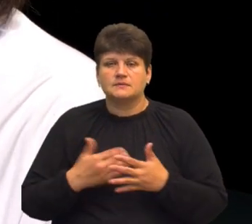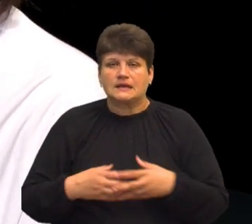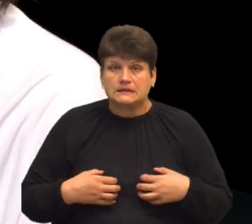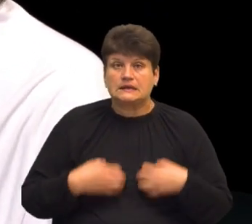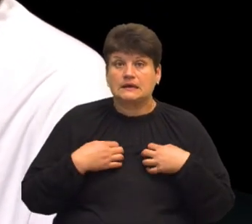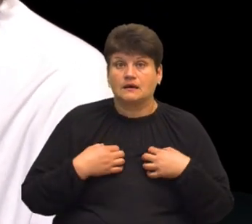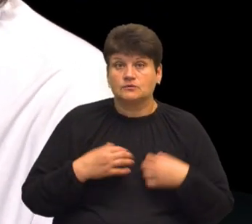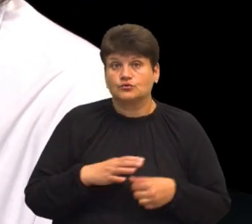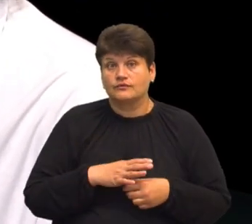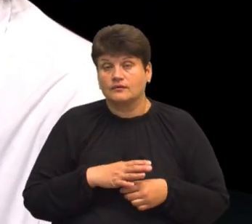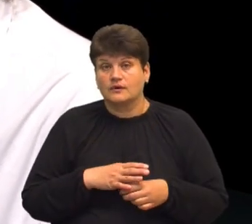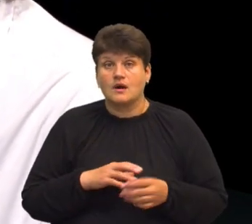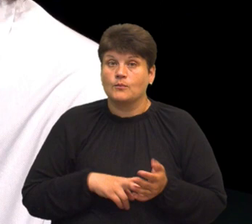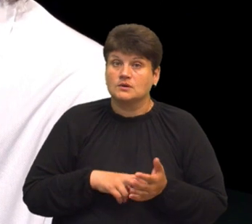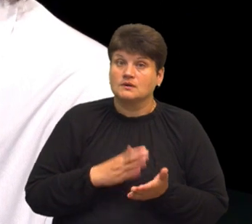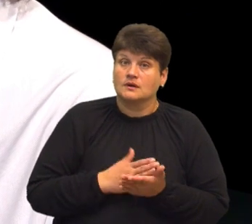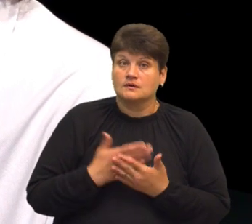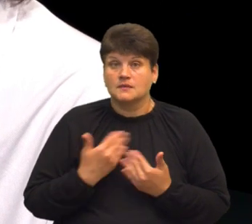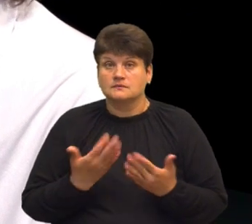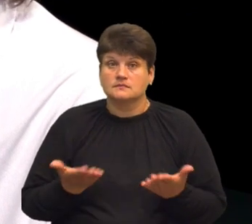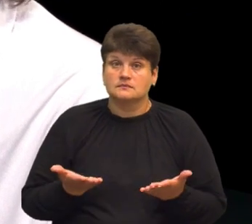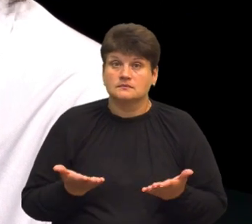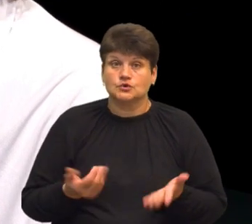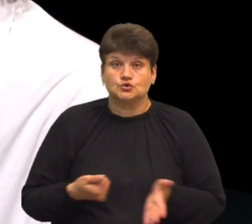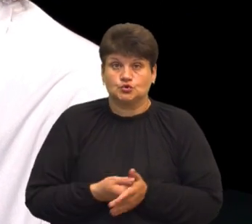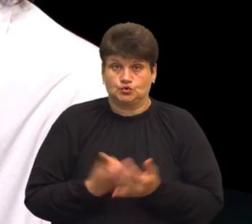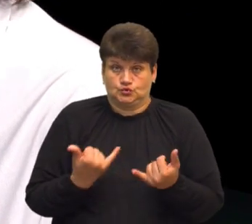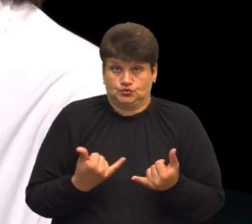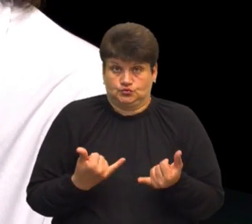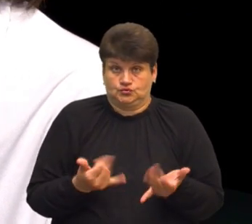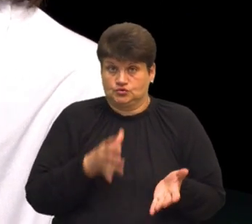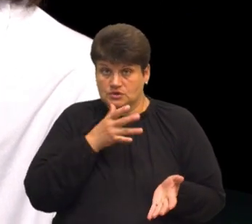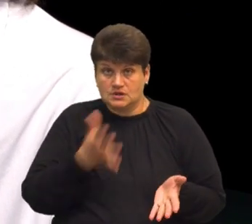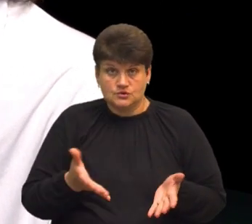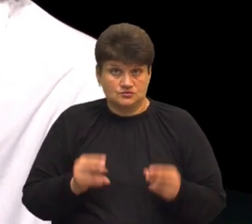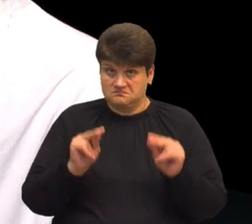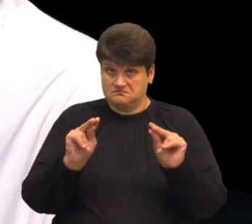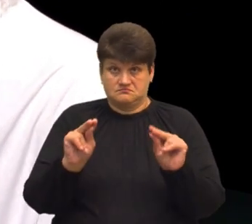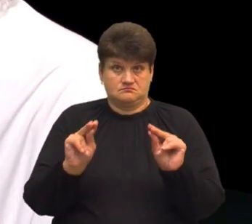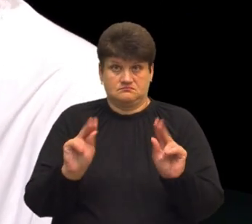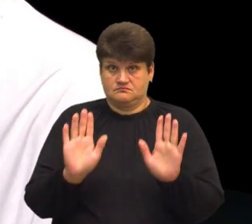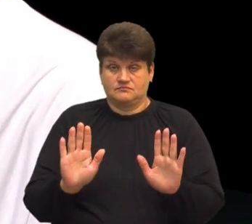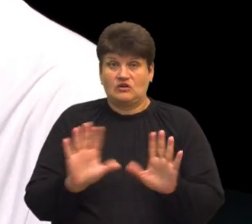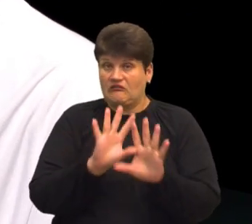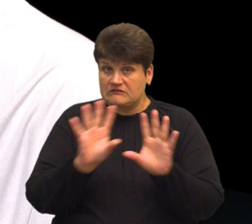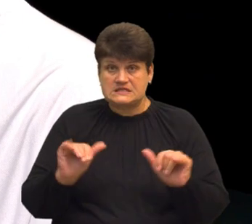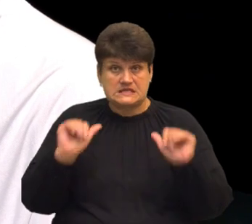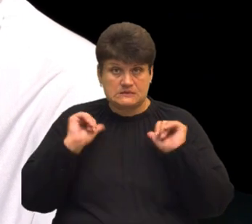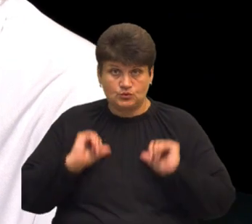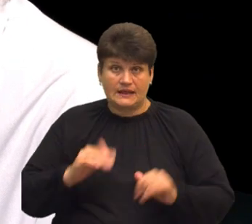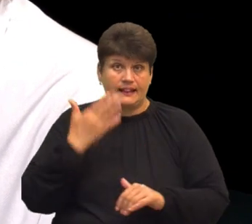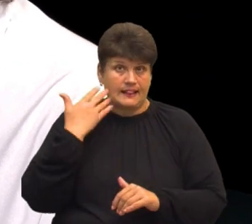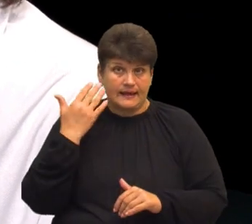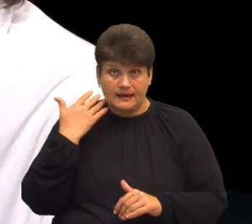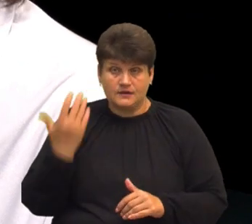а як? А чи не боїтесь? До сьогоднішнього часу, скажу чесно, відверто, все спокійно, все легко, і